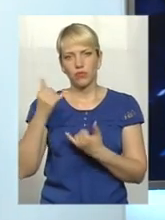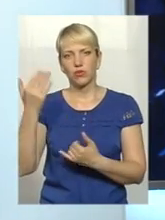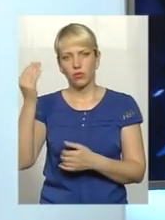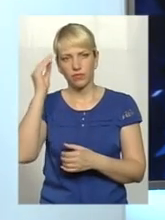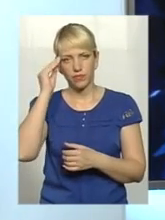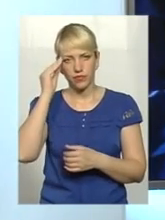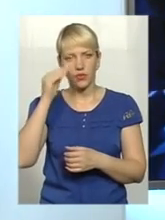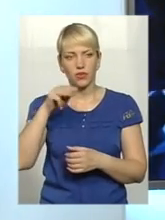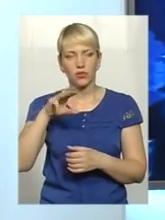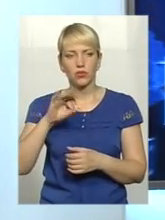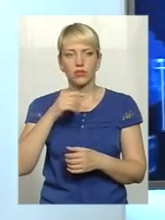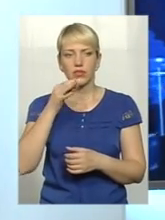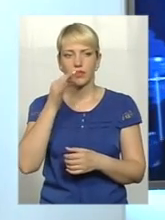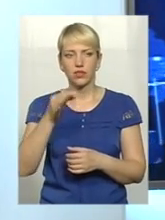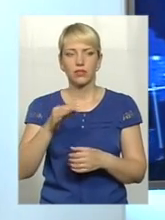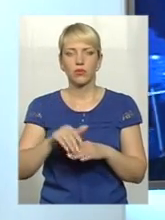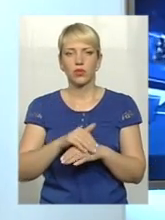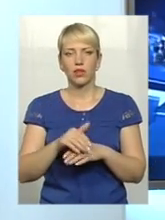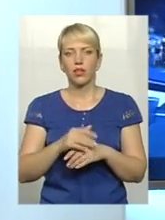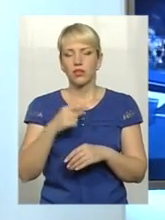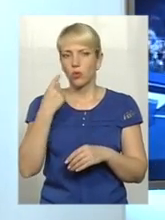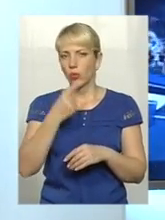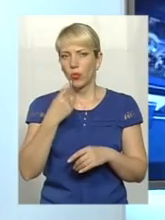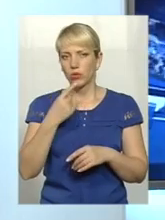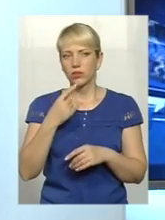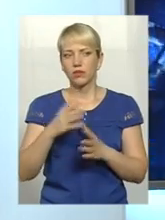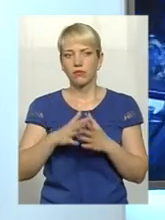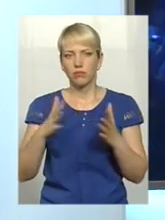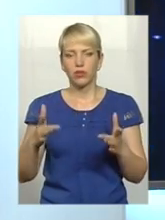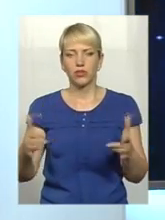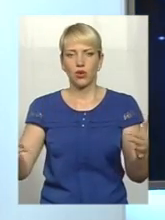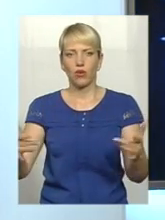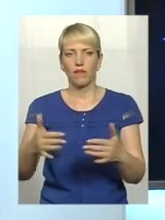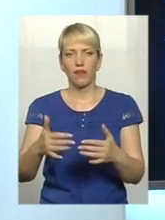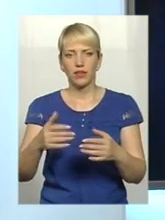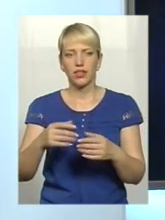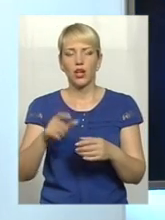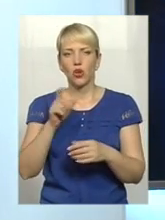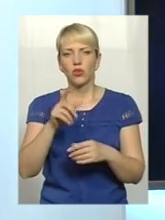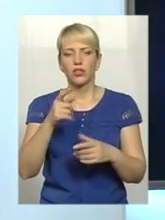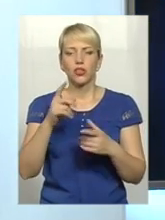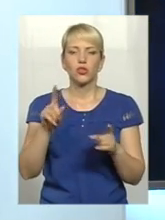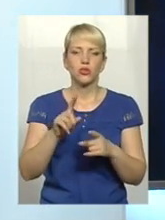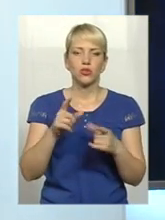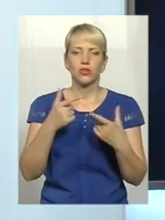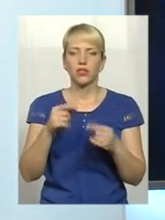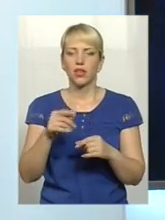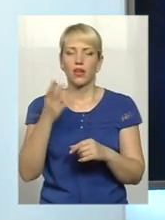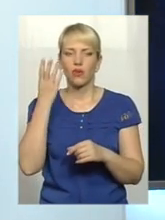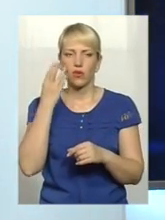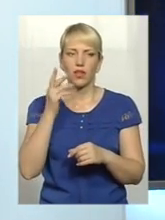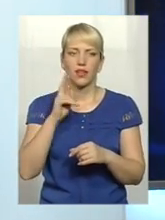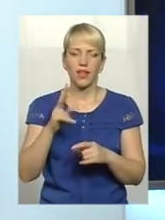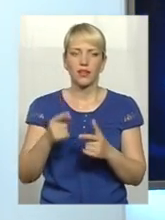Скажіть, будь ласка, усно, все ж таки, напевно, більший охват аудиторії, саме де, що, коли, як, є